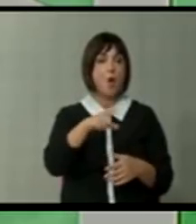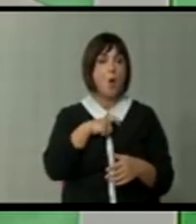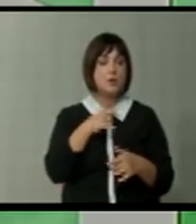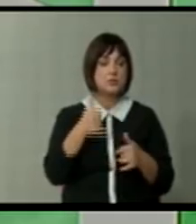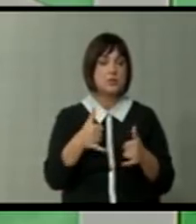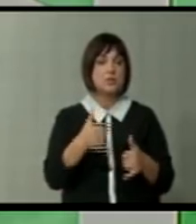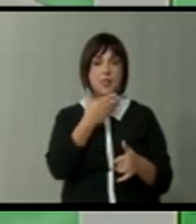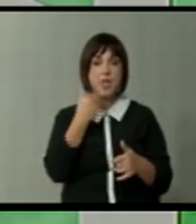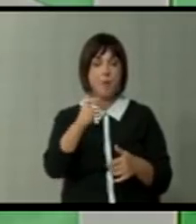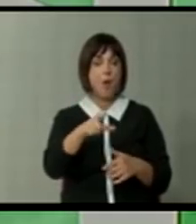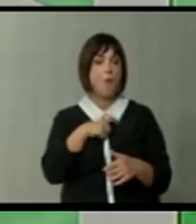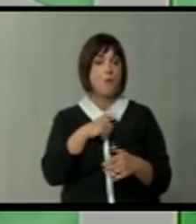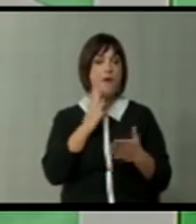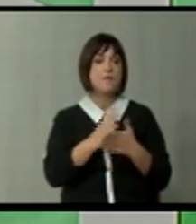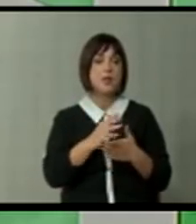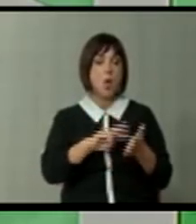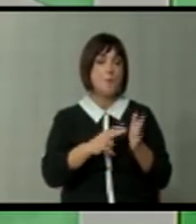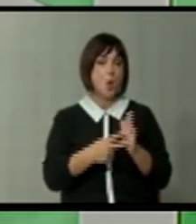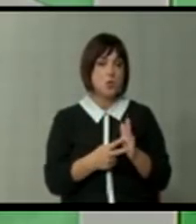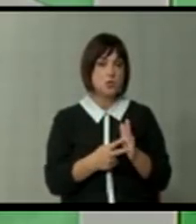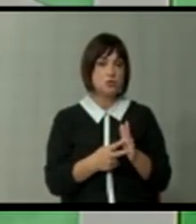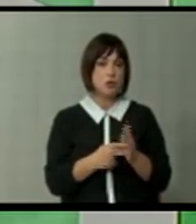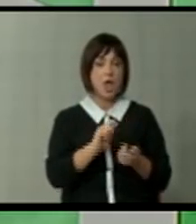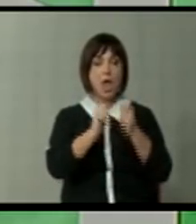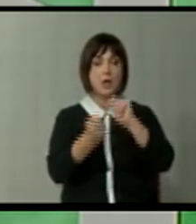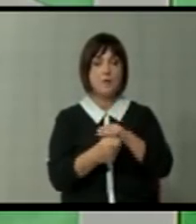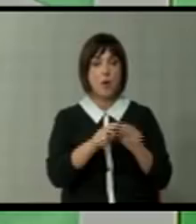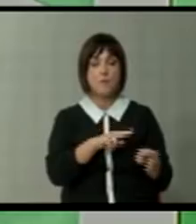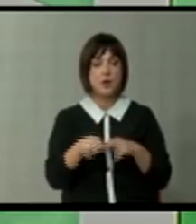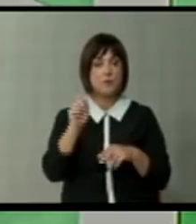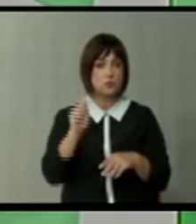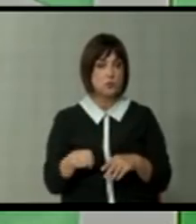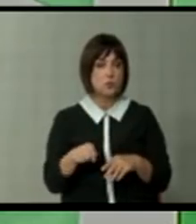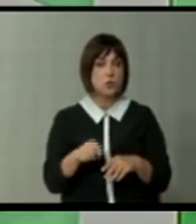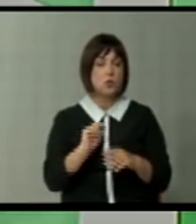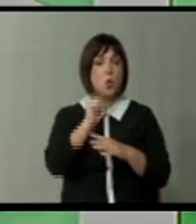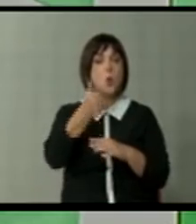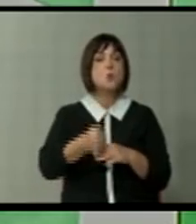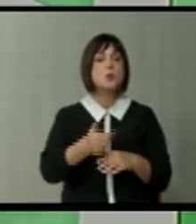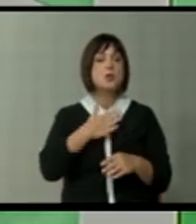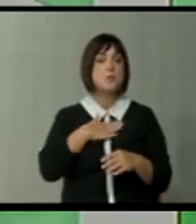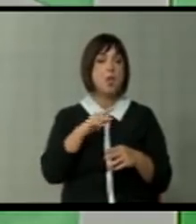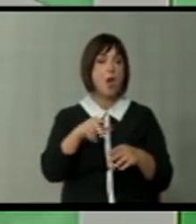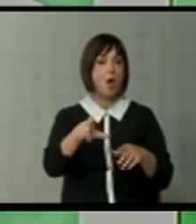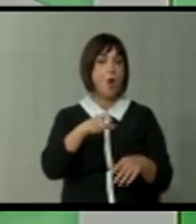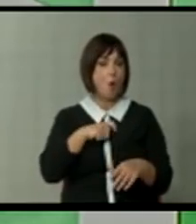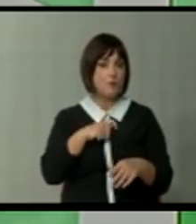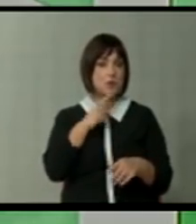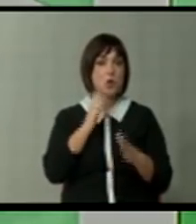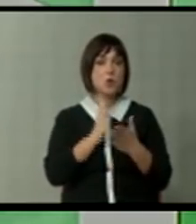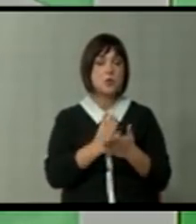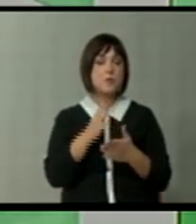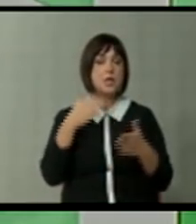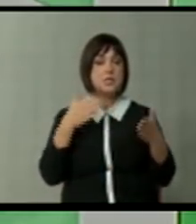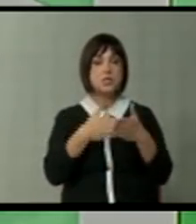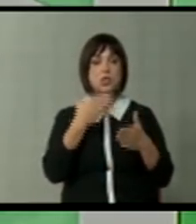Ние денес немаме обврски. Велат политички реформи во браосуството и така натаму. Но утре би имале реални обврски кои што ќе одат